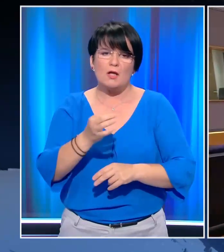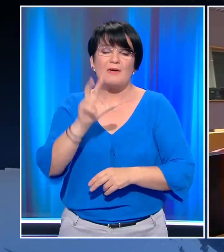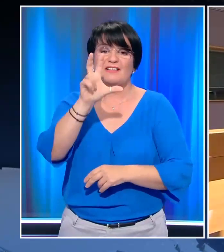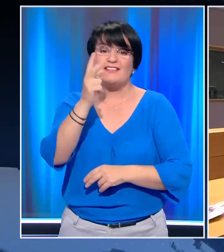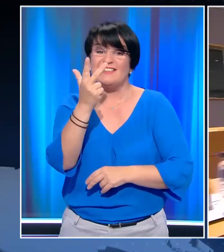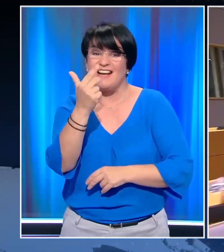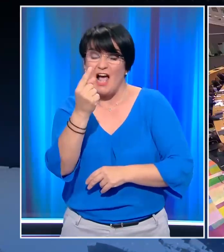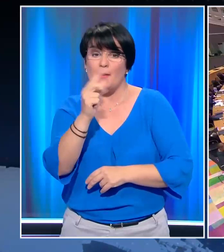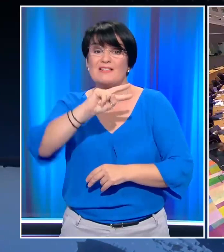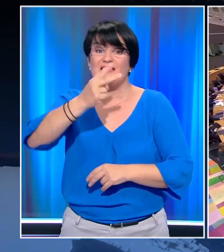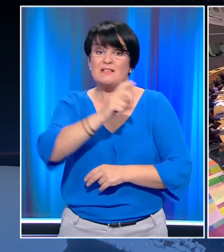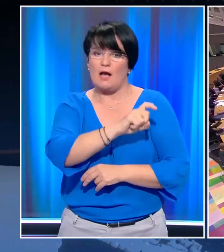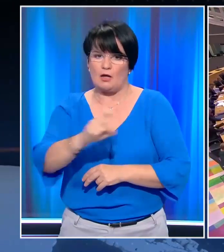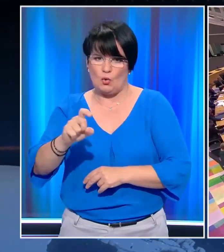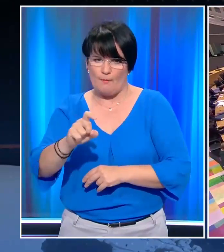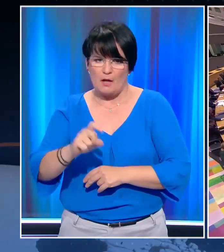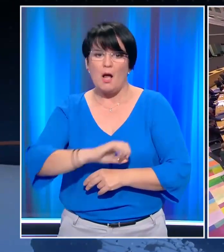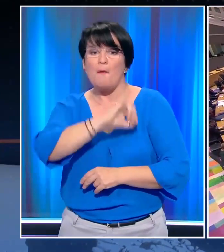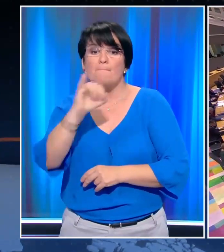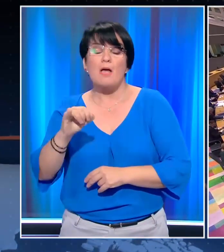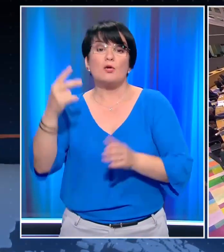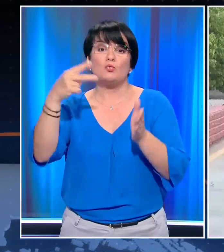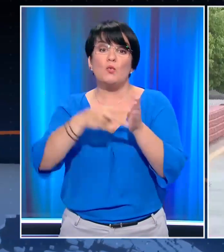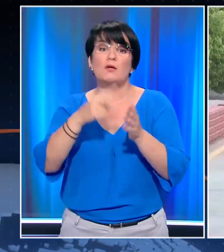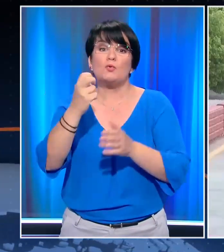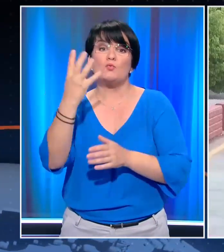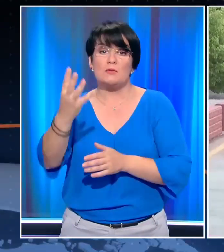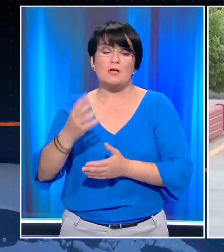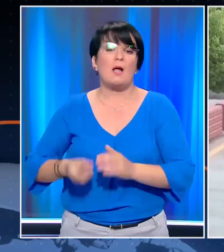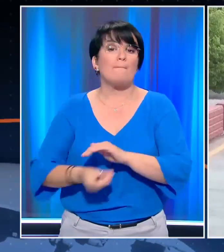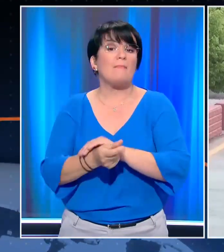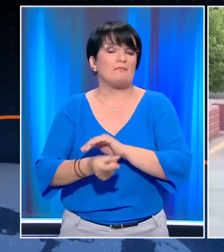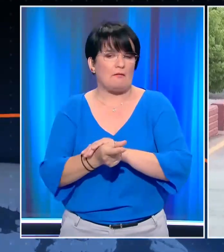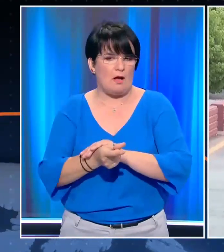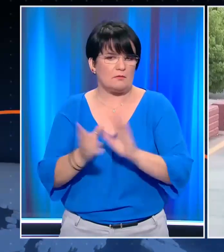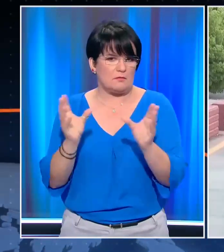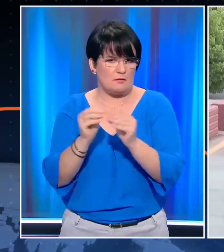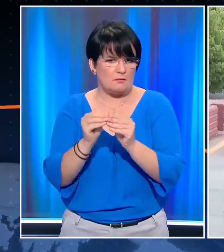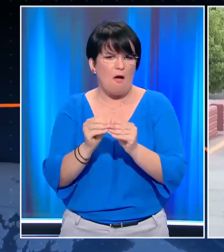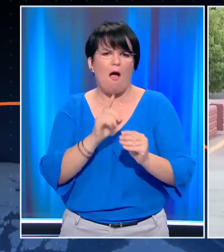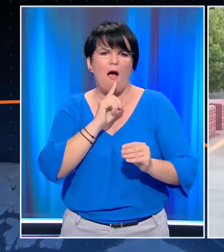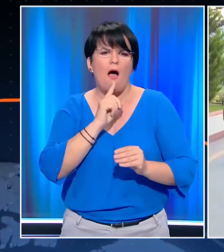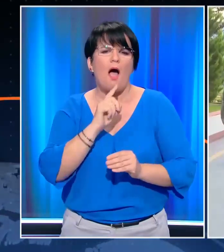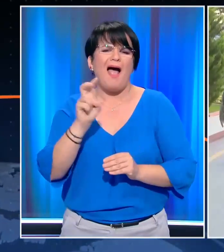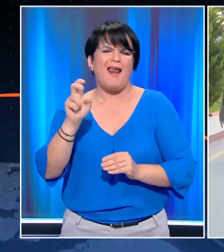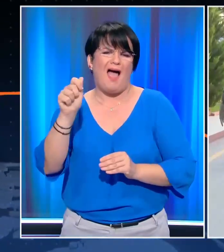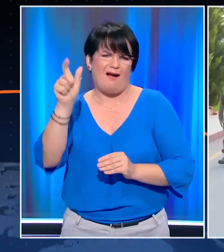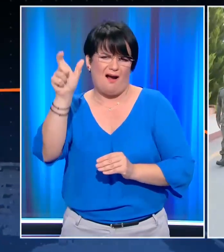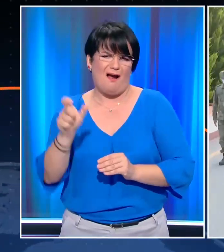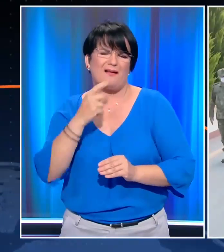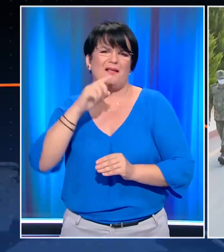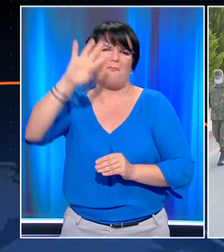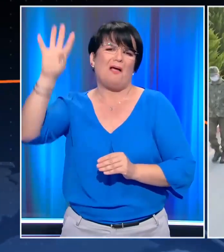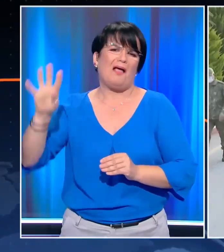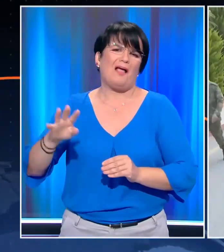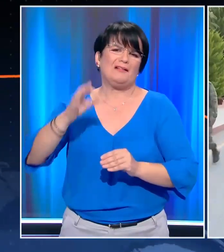3,5 δις στην Τουρκία έως και το 2024 για το μεταναστευτικό. Ο Χουλουσία Καρπάντος συνεχίζει τη ρητορική του περί γαλάζιας πατρίδας